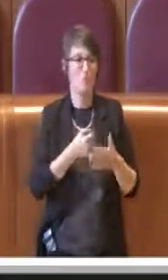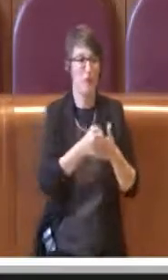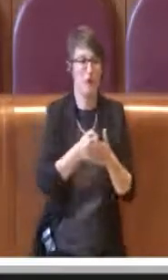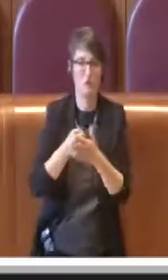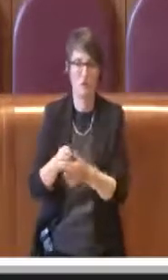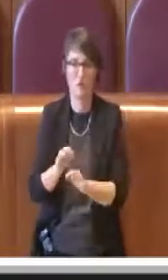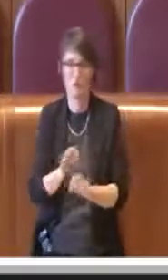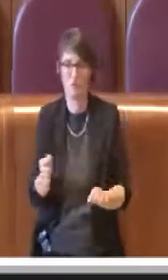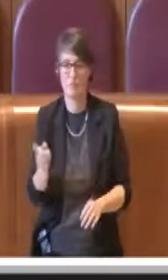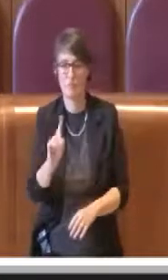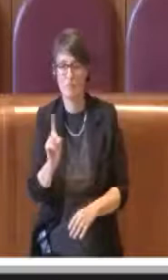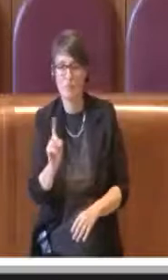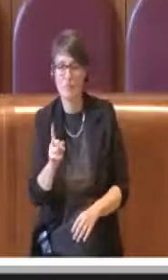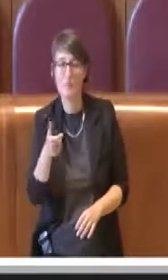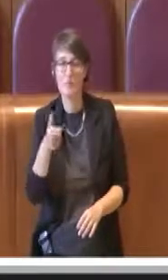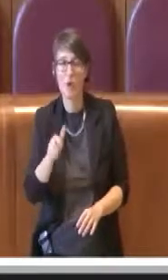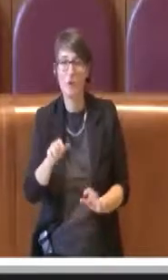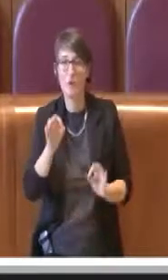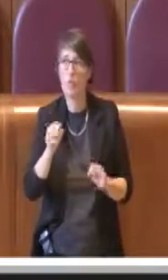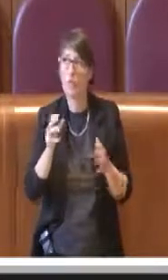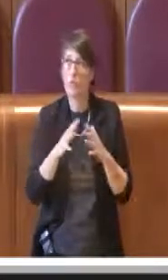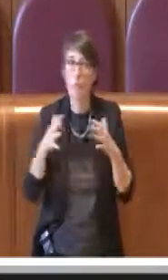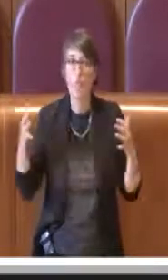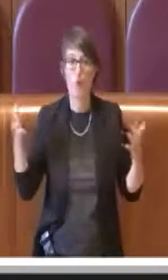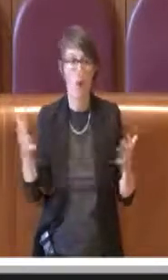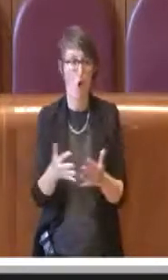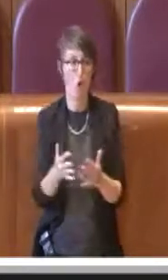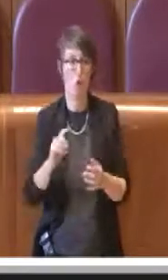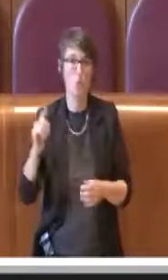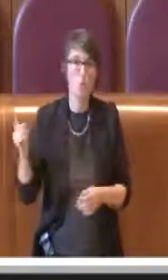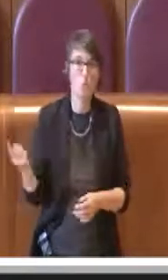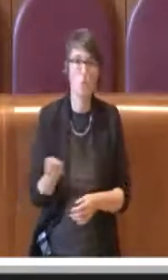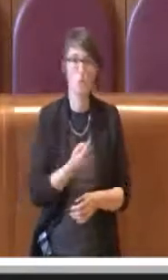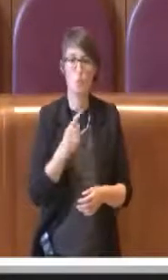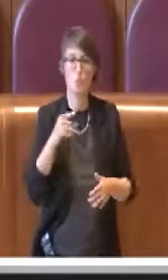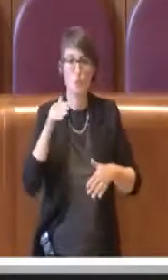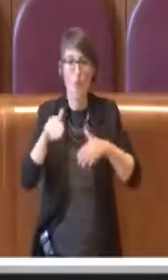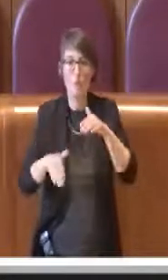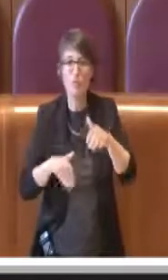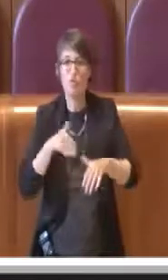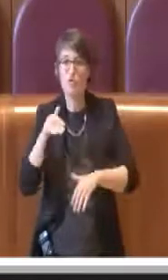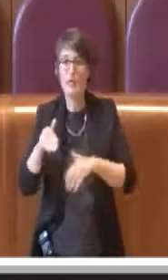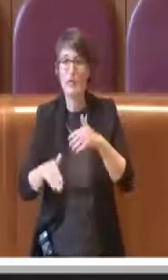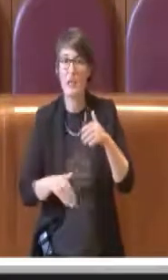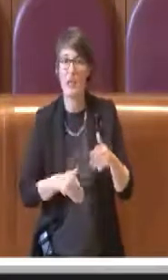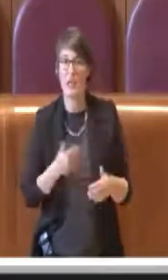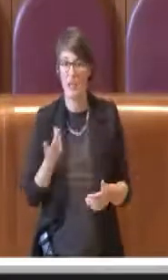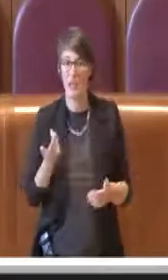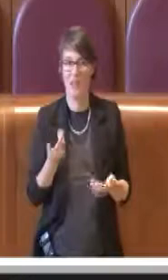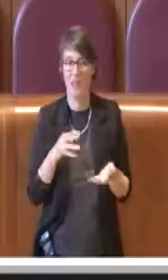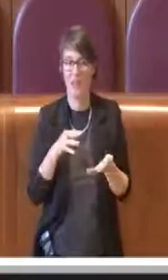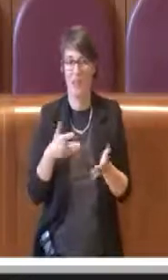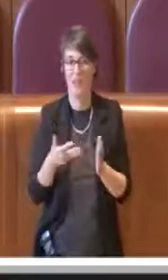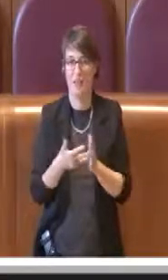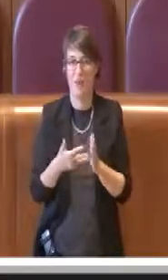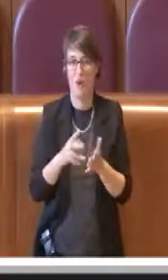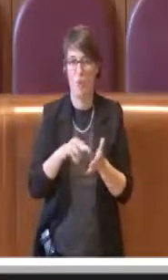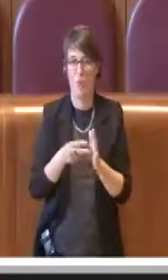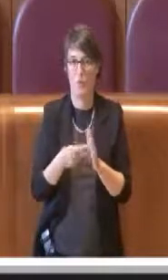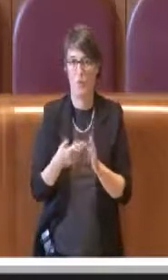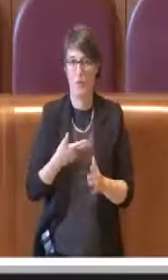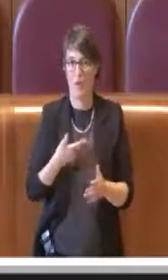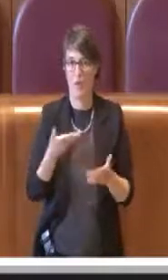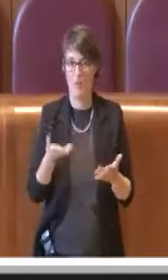mondo e è a noi, purtroppo l'estate è un periodo durante il quale le piscine chiudono, quindi è evidente che dal primo luglio non potranno